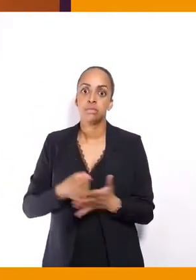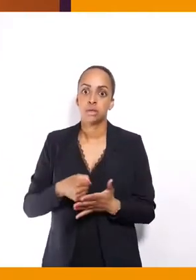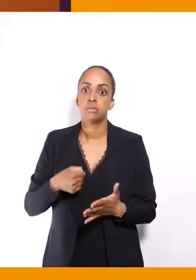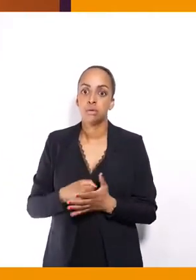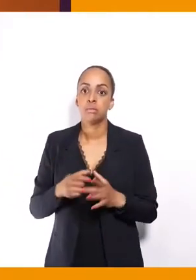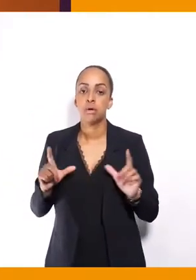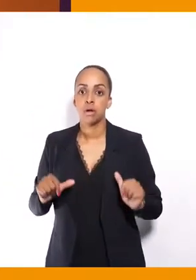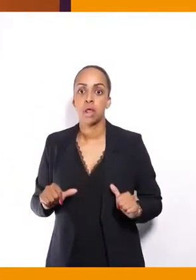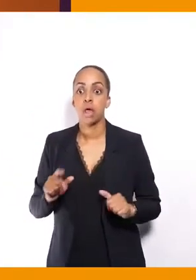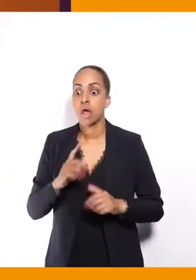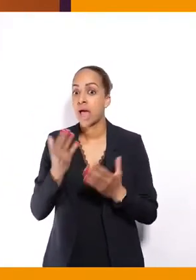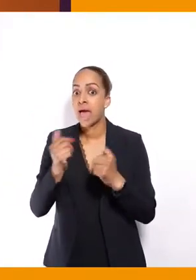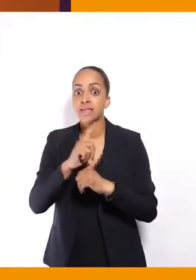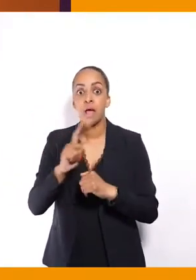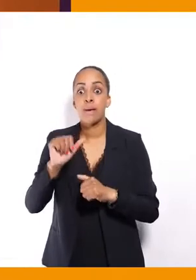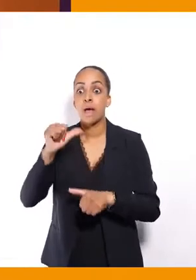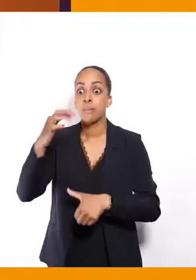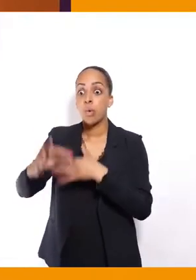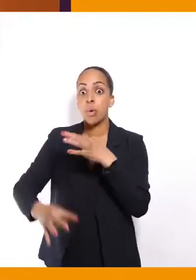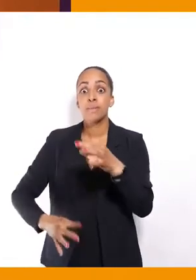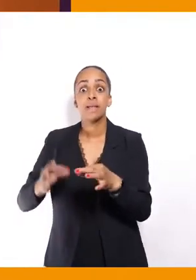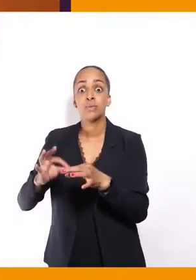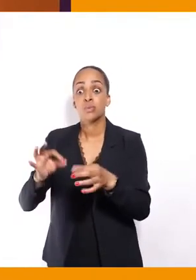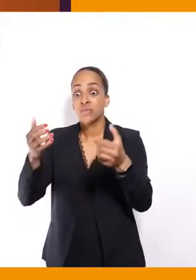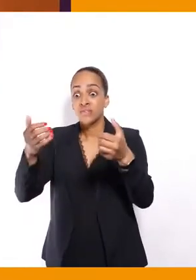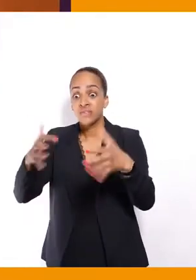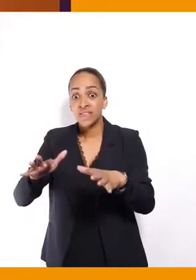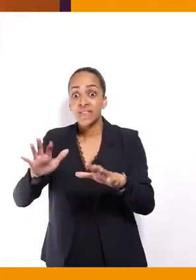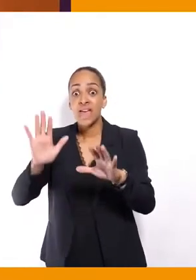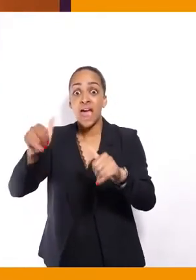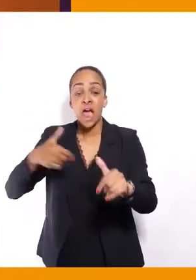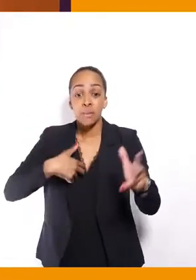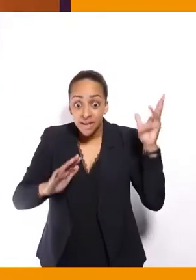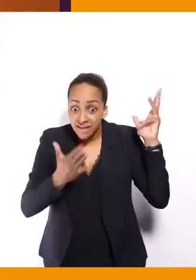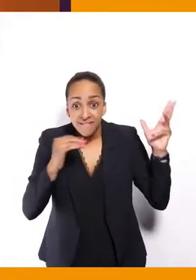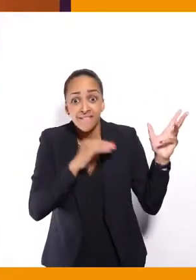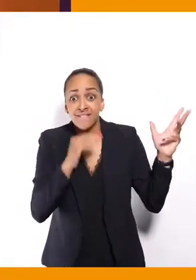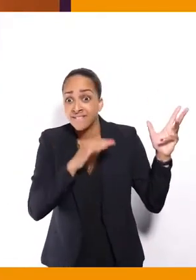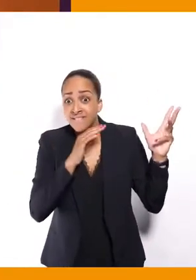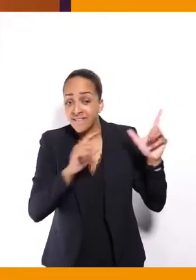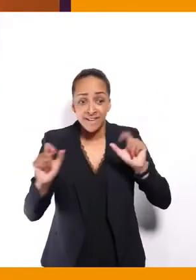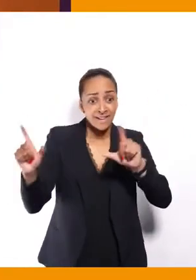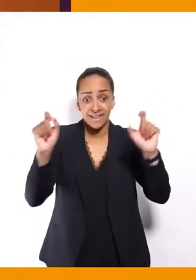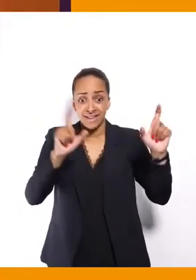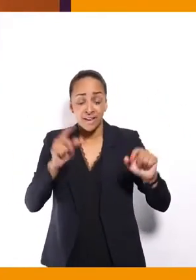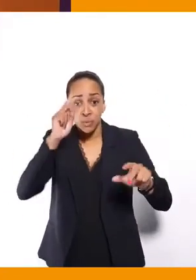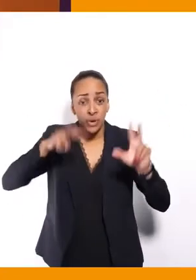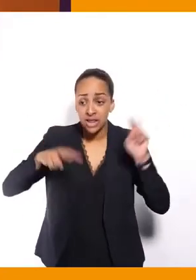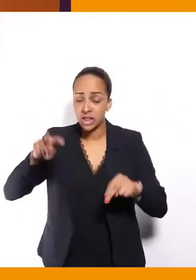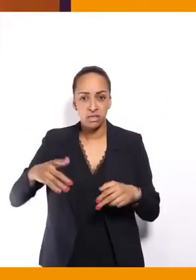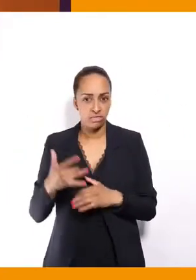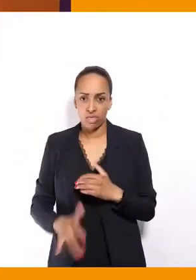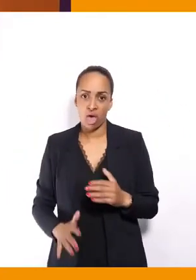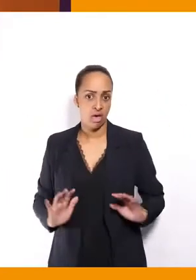qu'on n'attende pas la veille du premier tour pour découvrir les contenus accessibles, parce que c'est beaucoup trop tard.